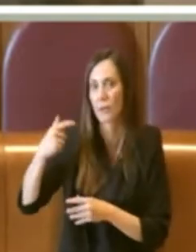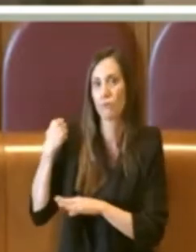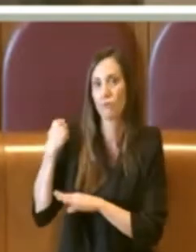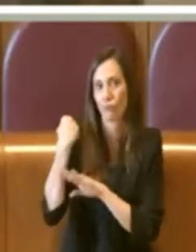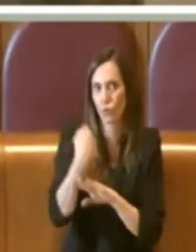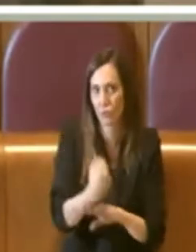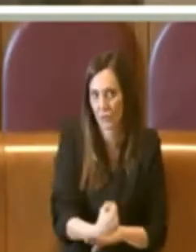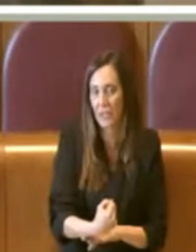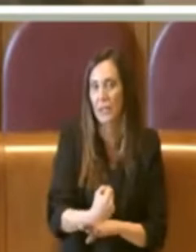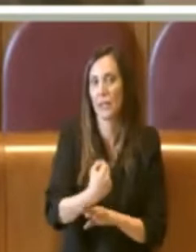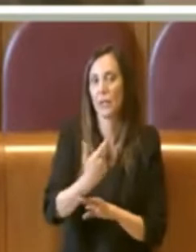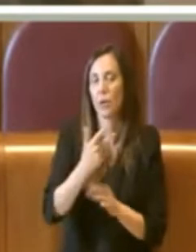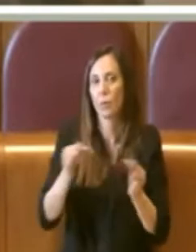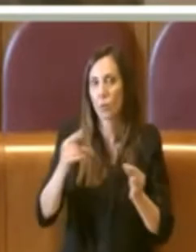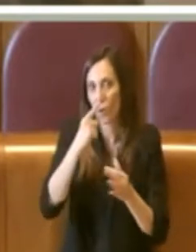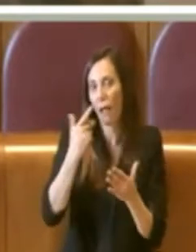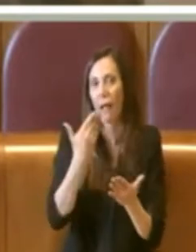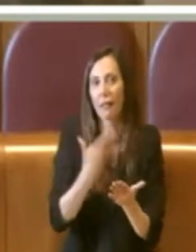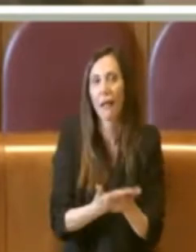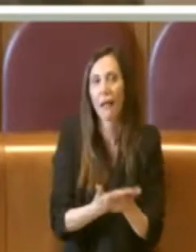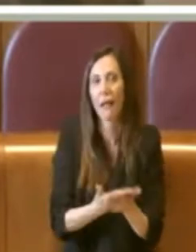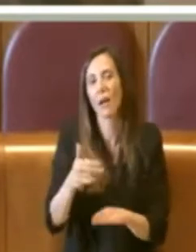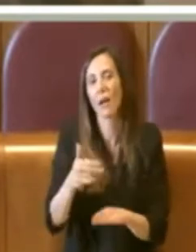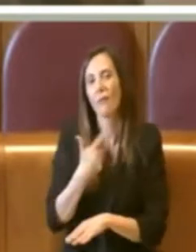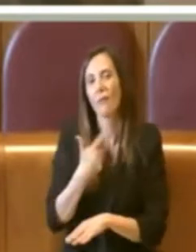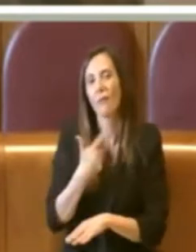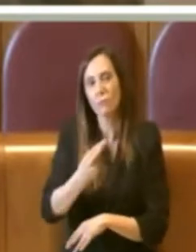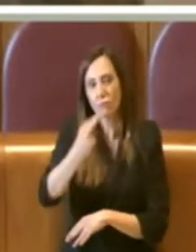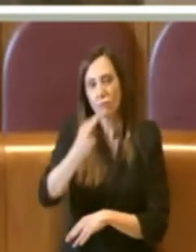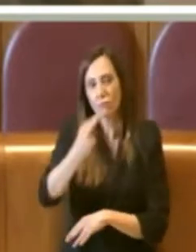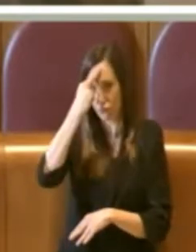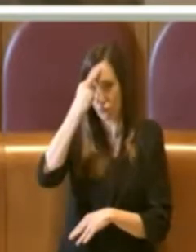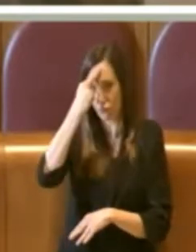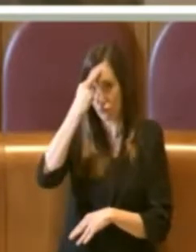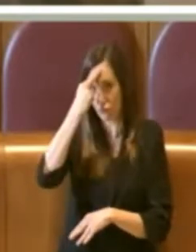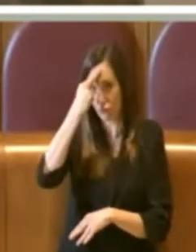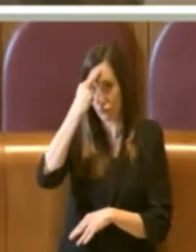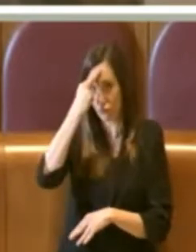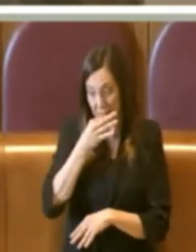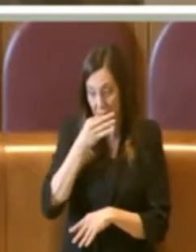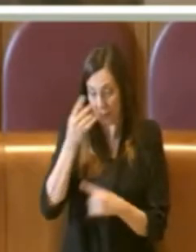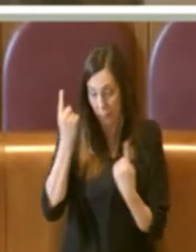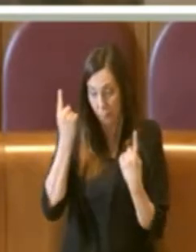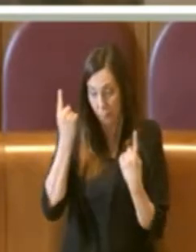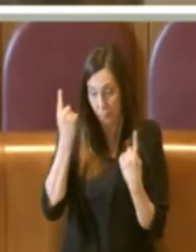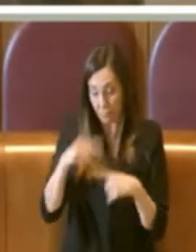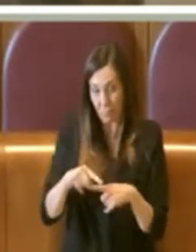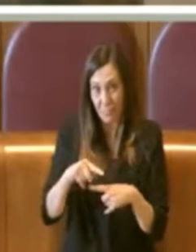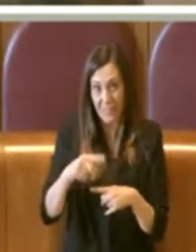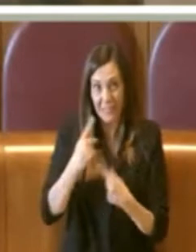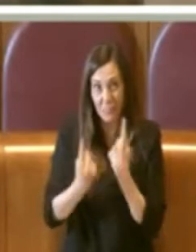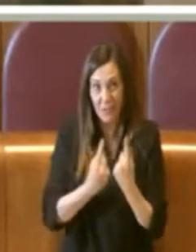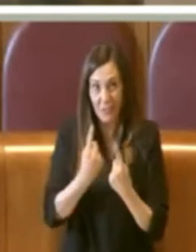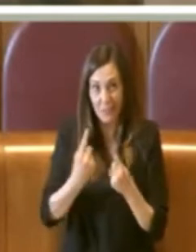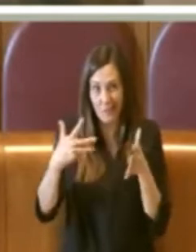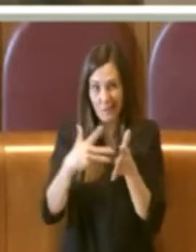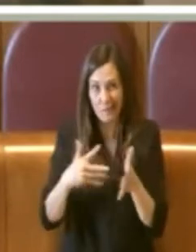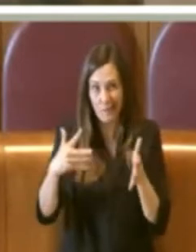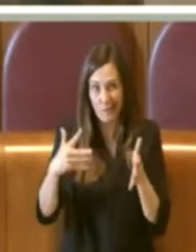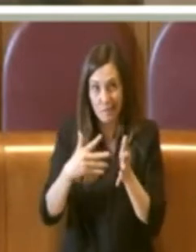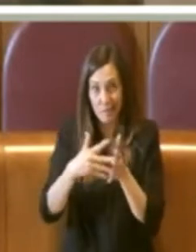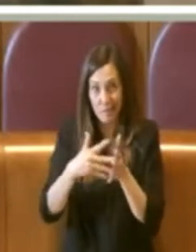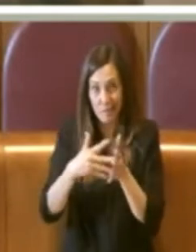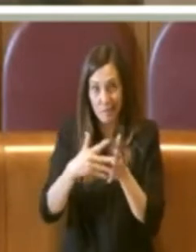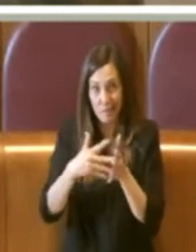sostegno e così via. Però è bene ricordare che ancora non siamo usciti da questa fase difficile ed è